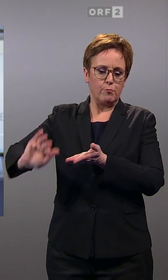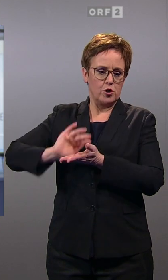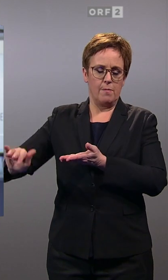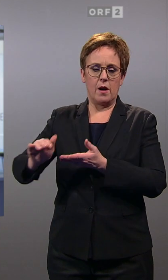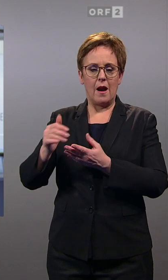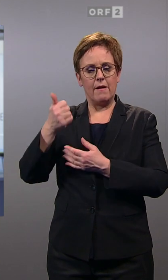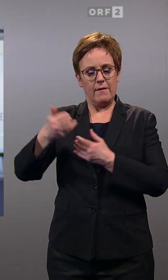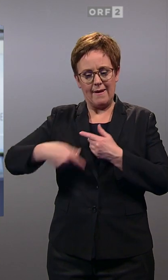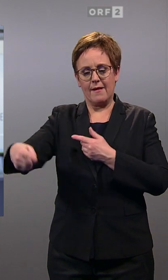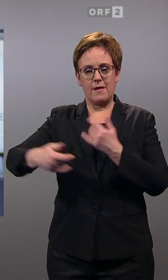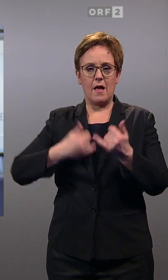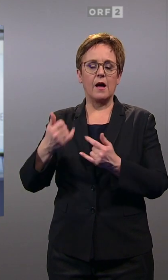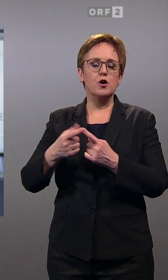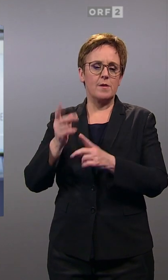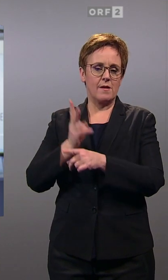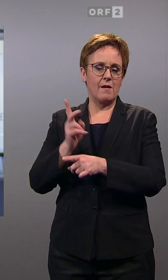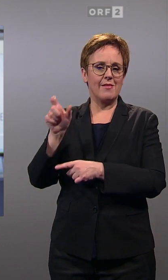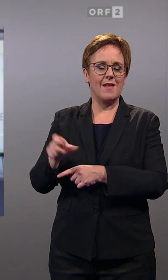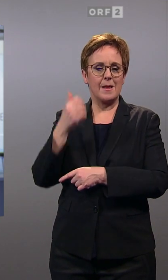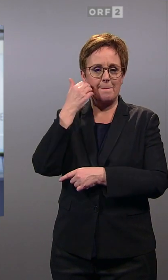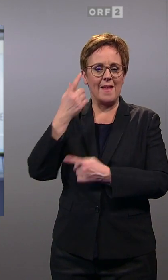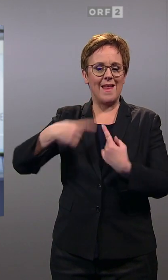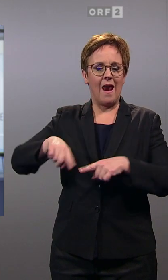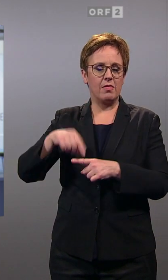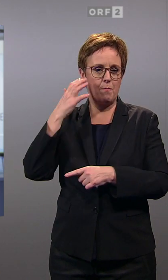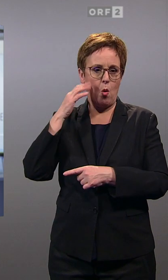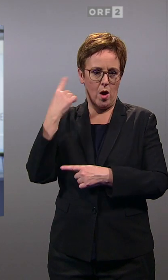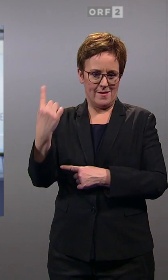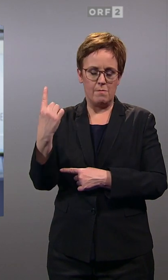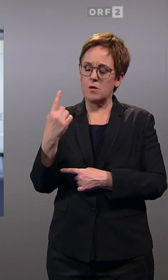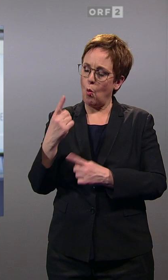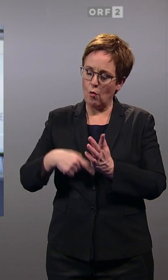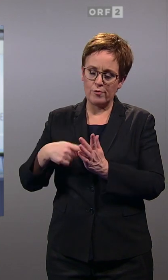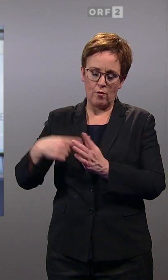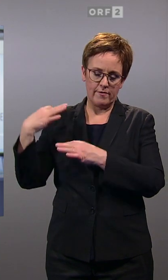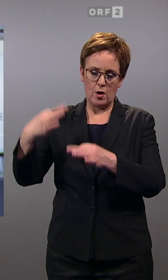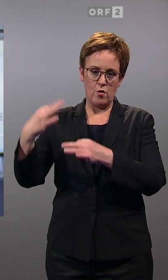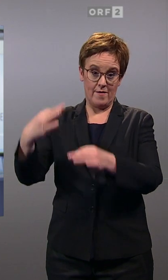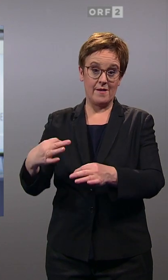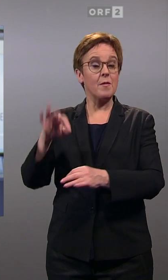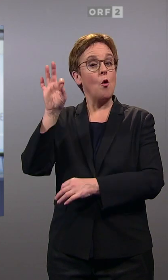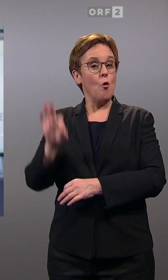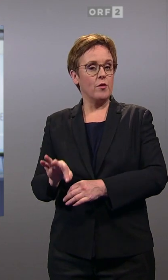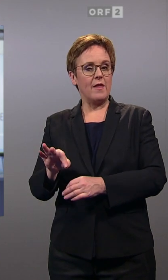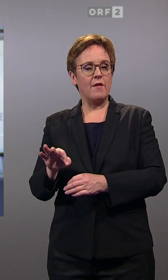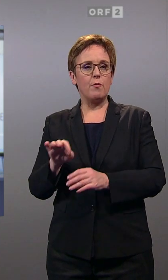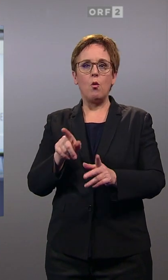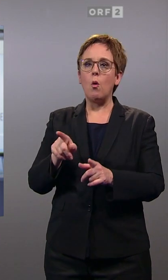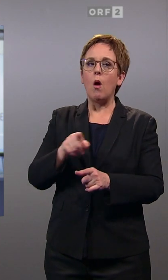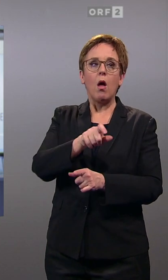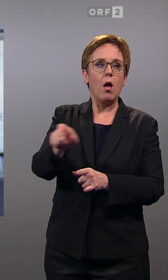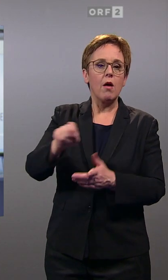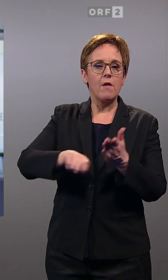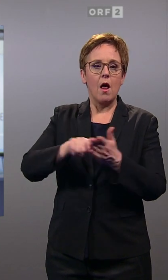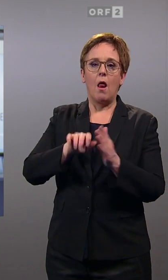Das hat Spitzenkandidat Udo Landbauer immer wieder betont. Und offenbar ist das ein Thema, wo sich die FPÖ eben profilieren kann, wo man auch